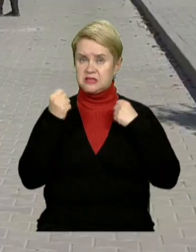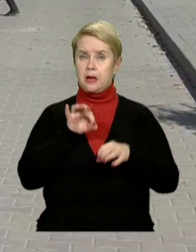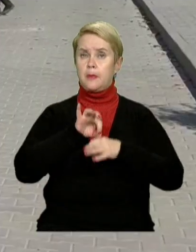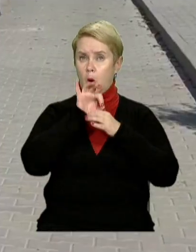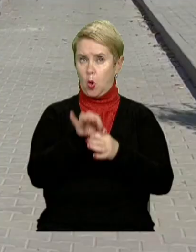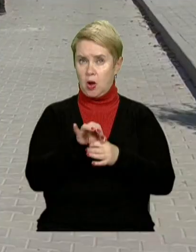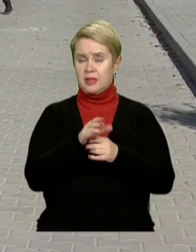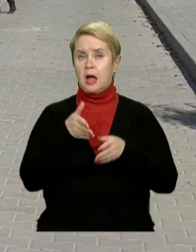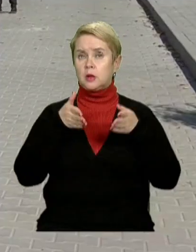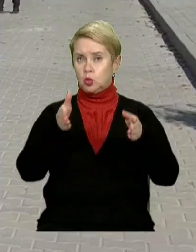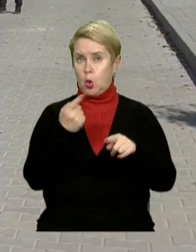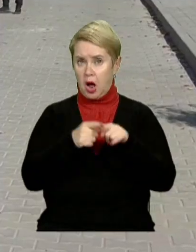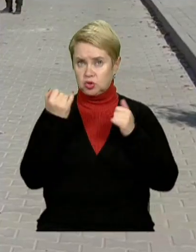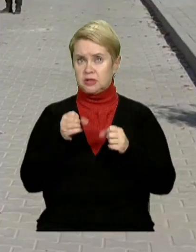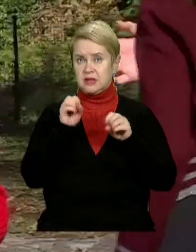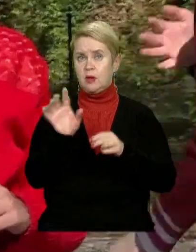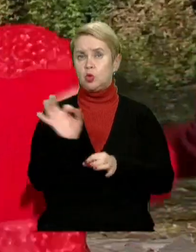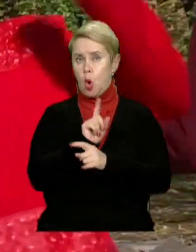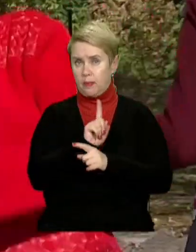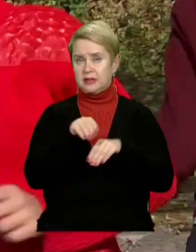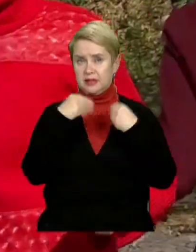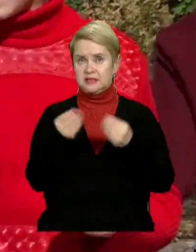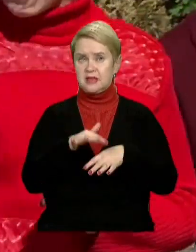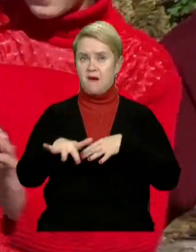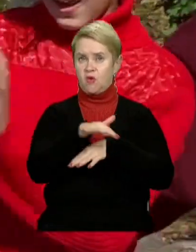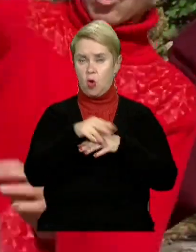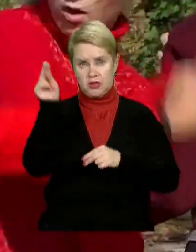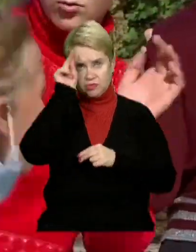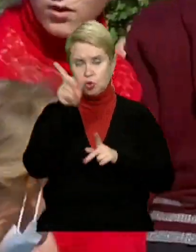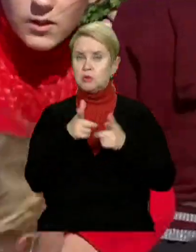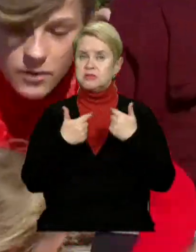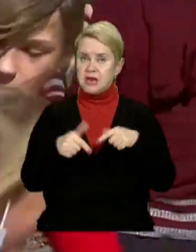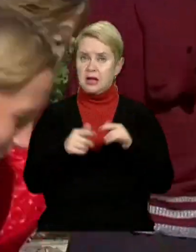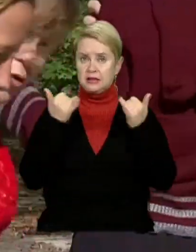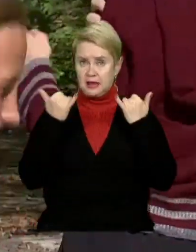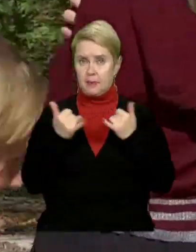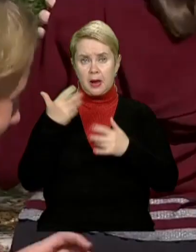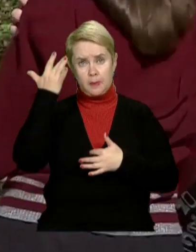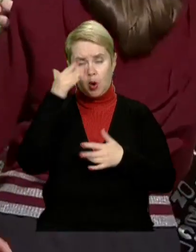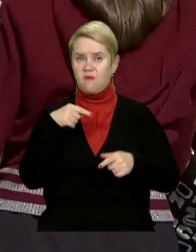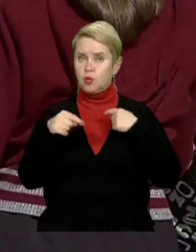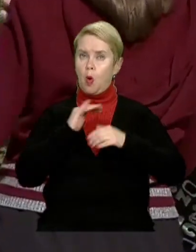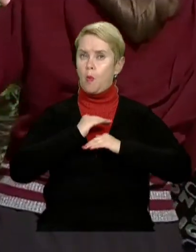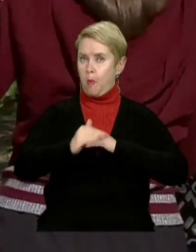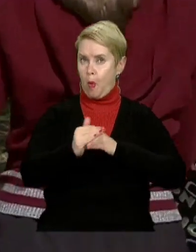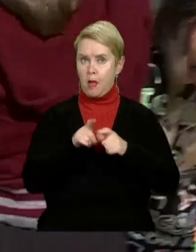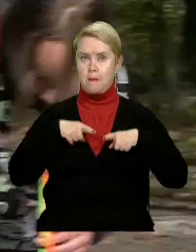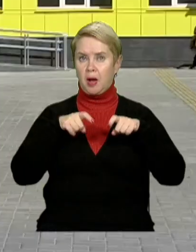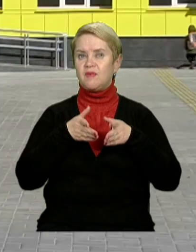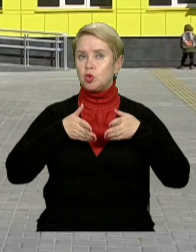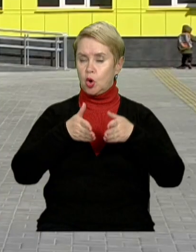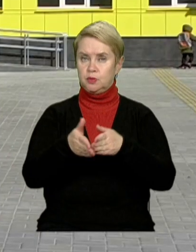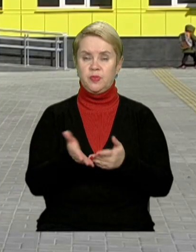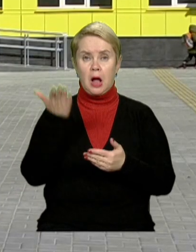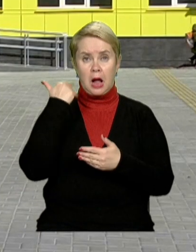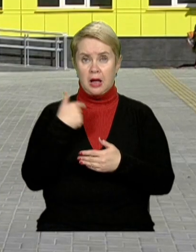проходили на тротуарі. А здавати нормативи доводилось навколо навчального закладу. Тепер мріють про футбольне поле та бігові доріжки.